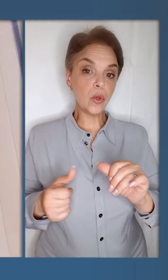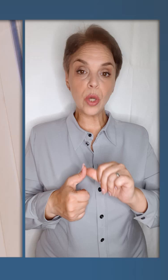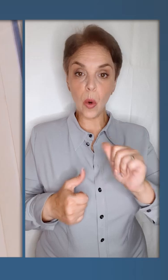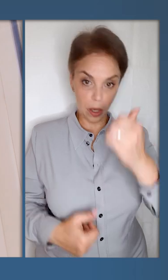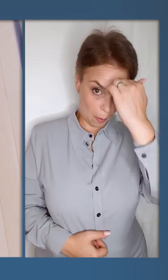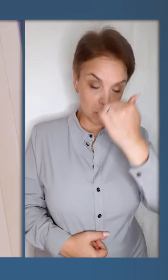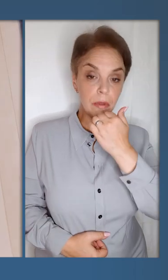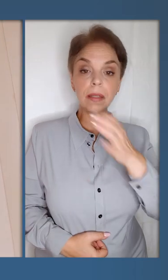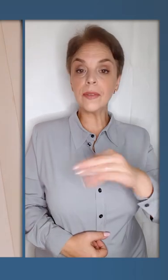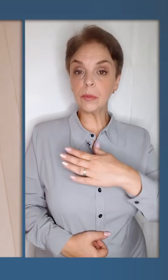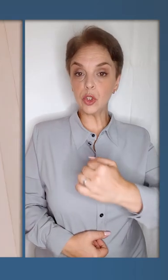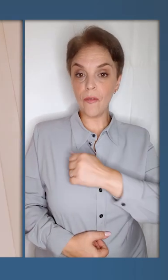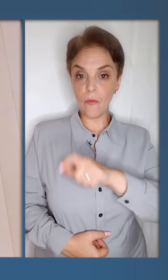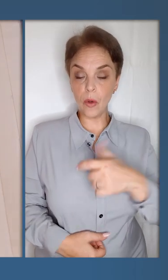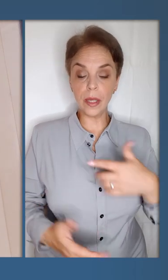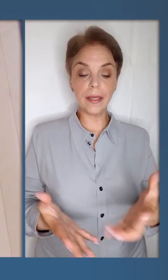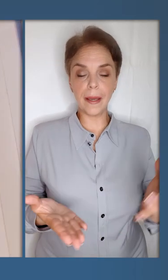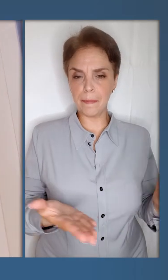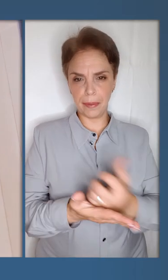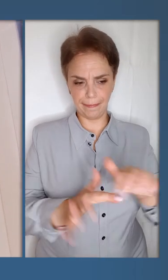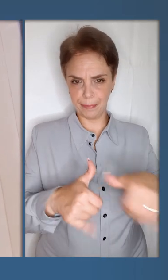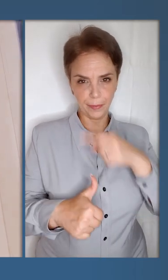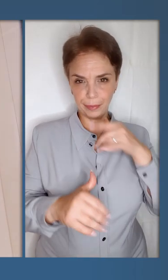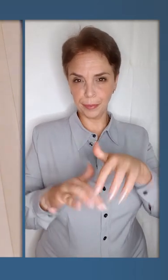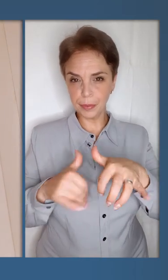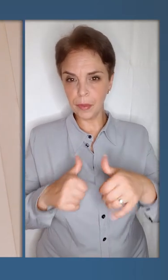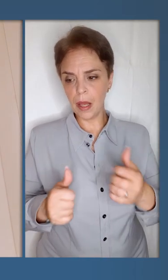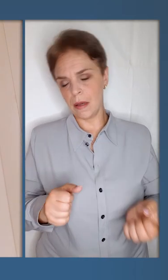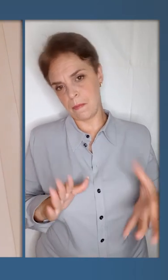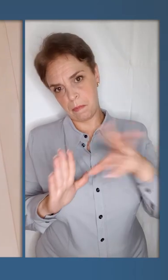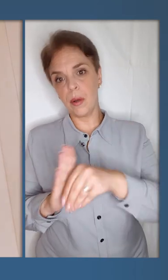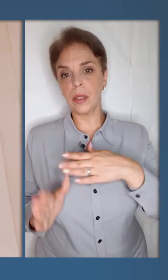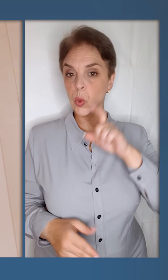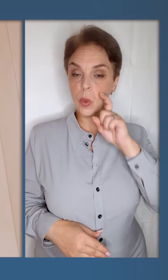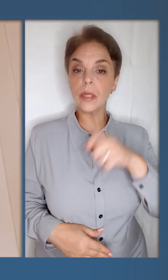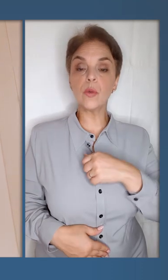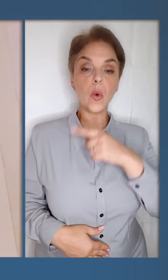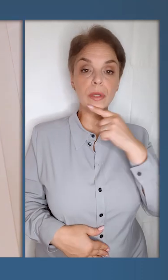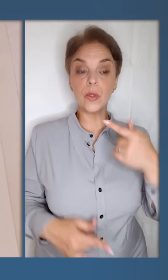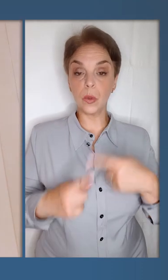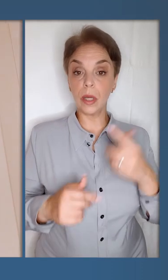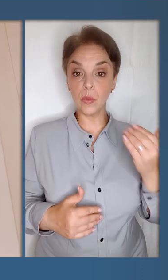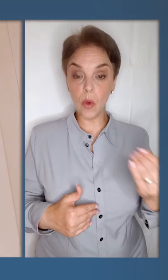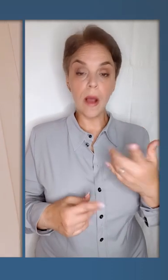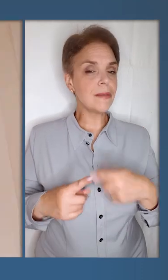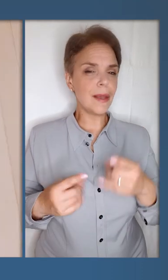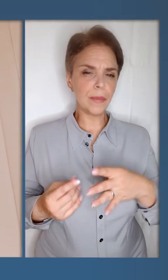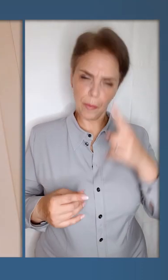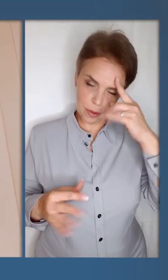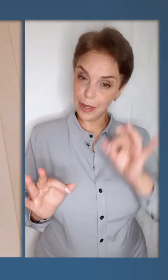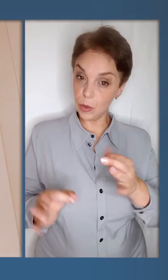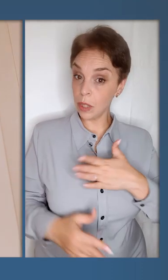І хочу окремо подякувати усім нашим воїнам, які беруть трофеї, ставлять на службу Україні російську техніку. Це не просто